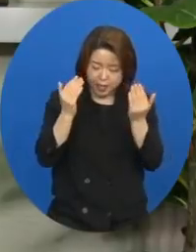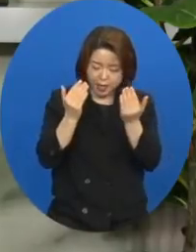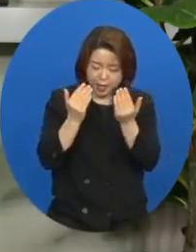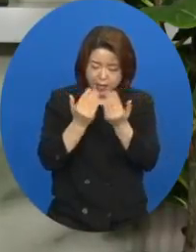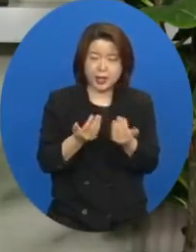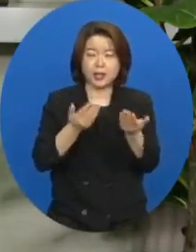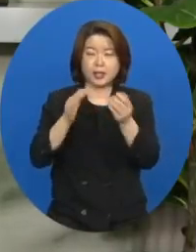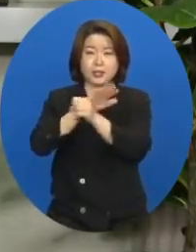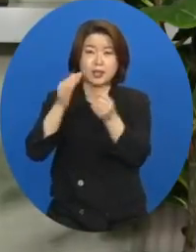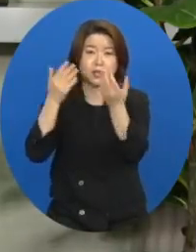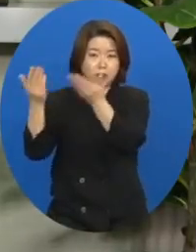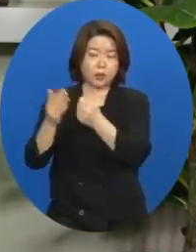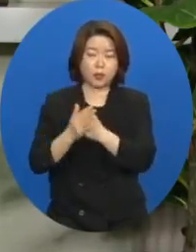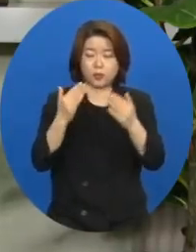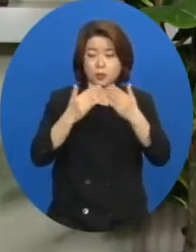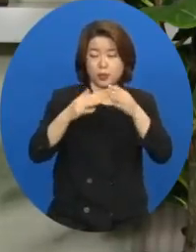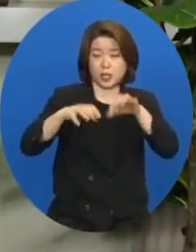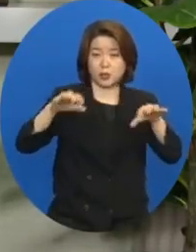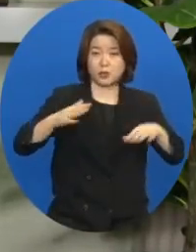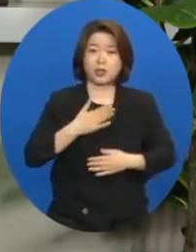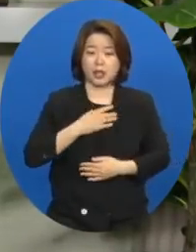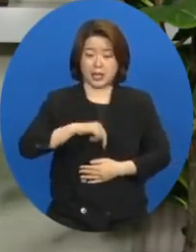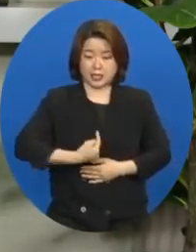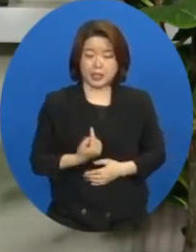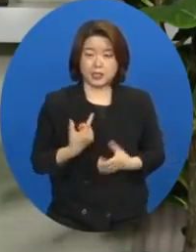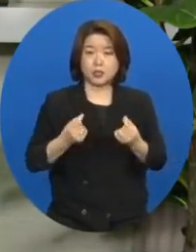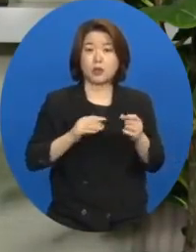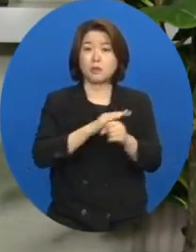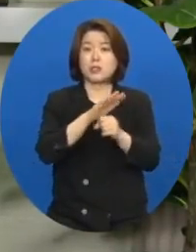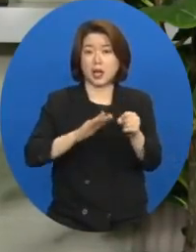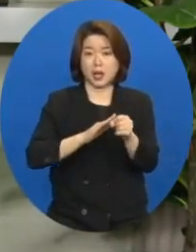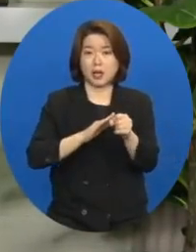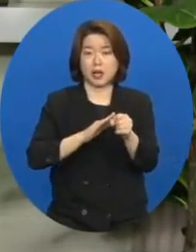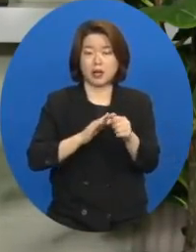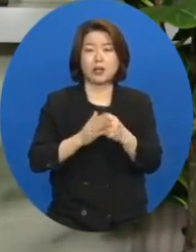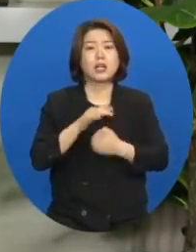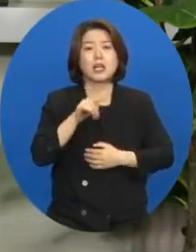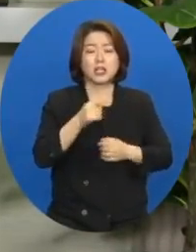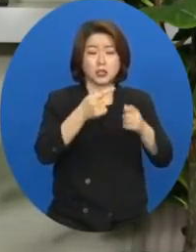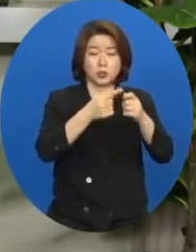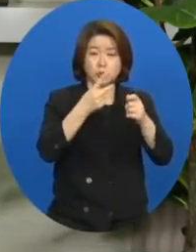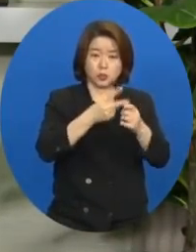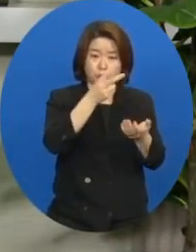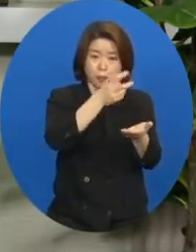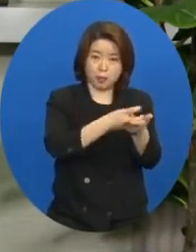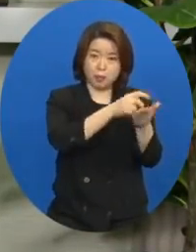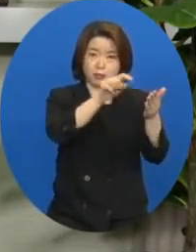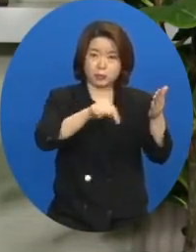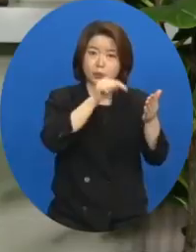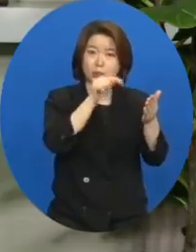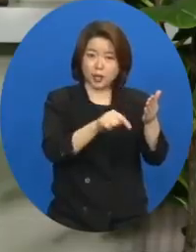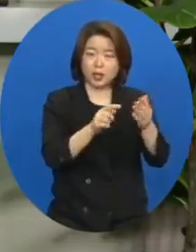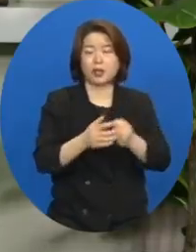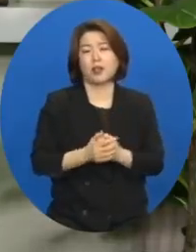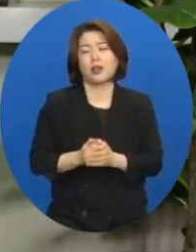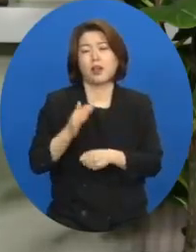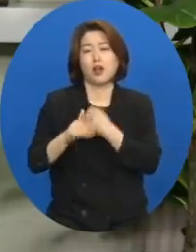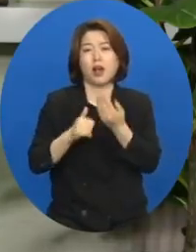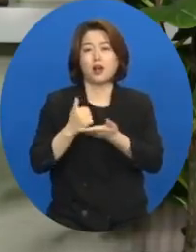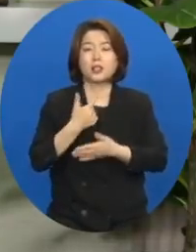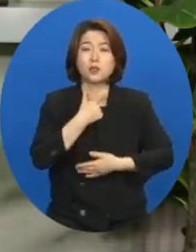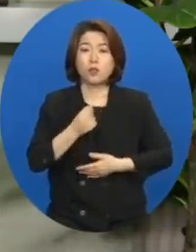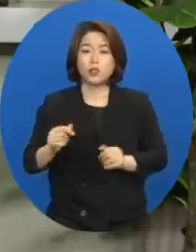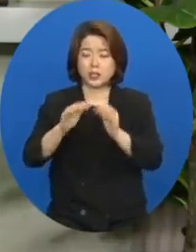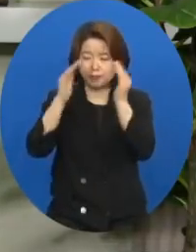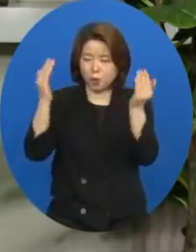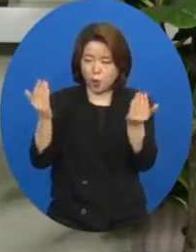이웃을 나 자신처럼 사랑하는 것. 이 계명 속에 하나님이 원하시는